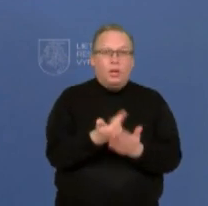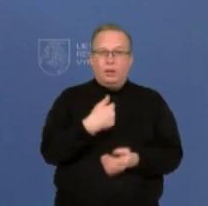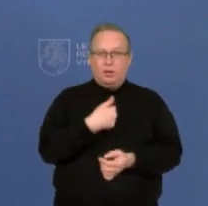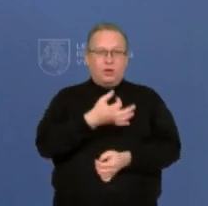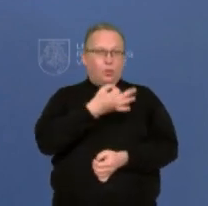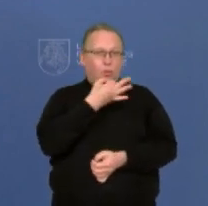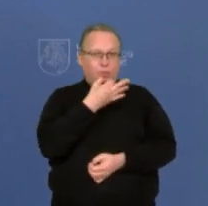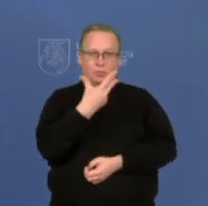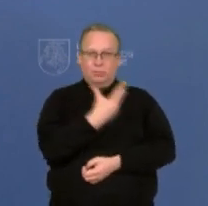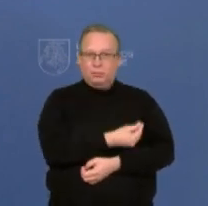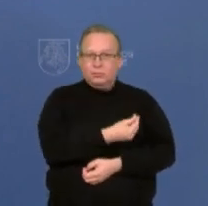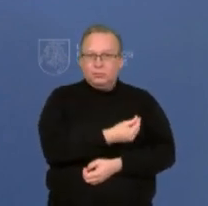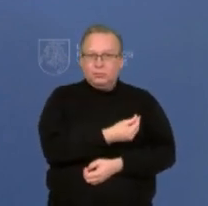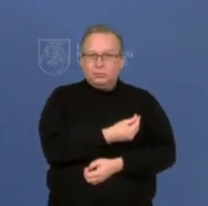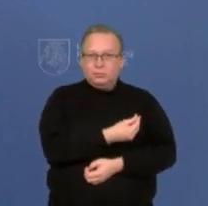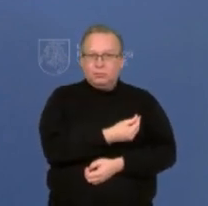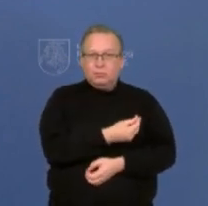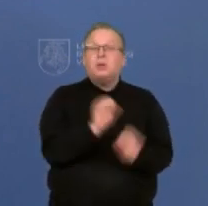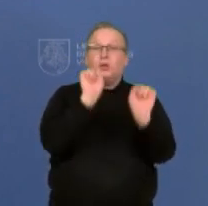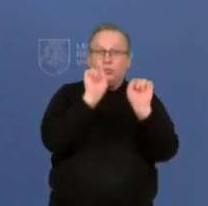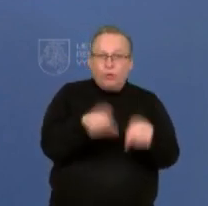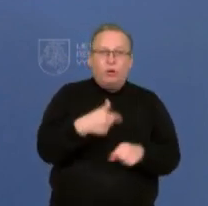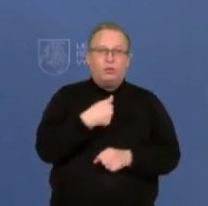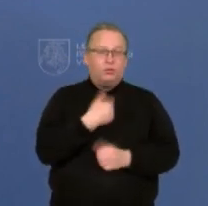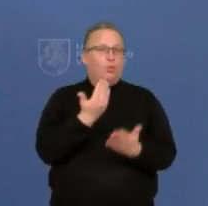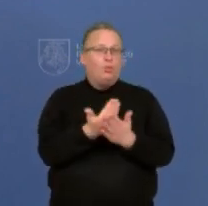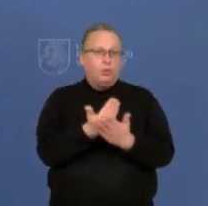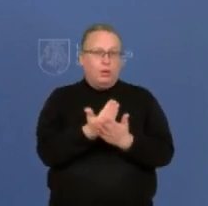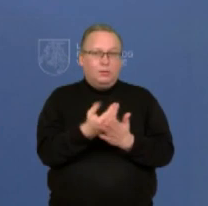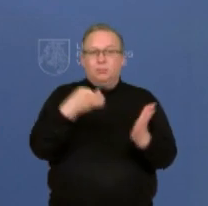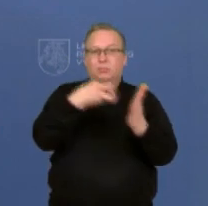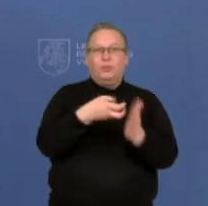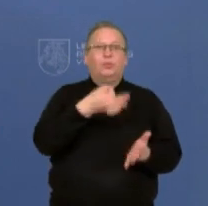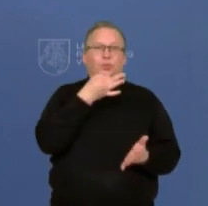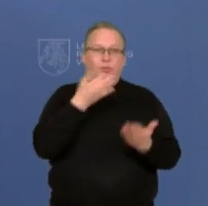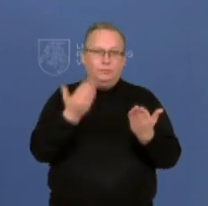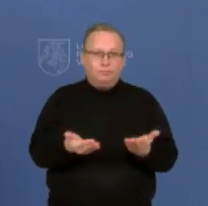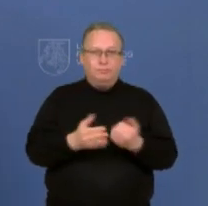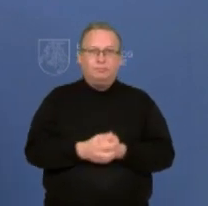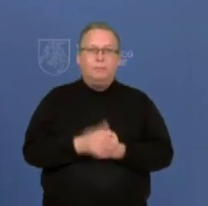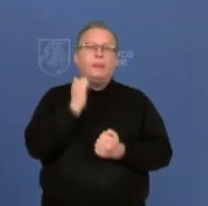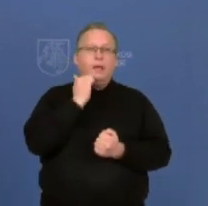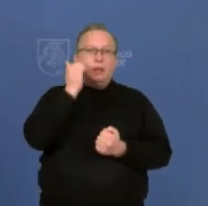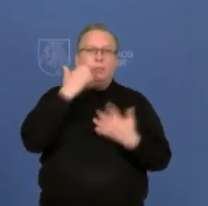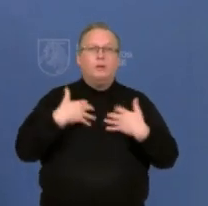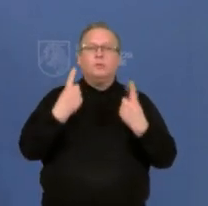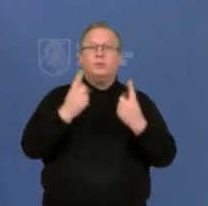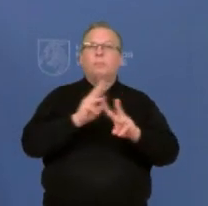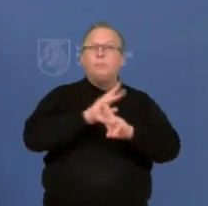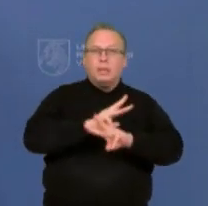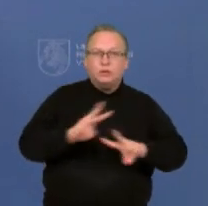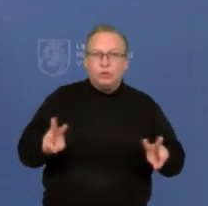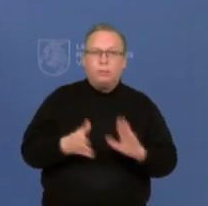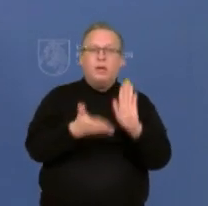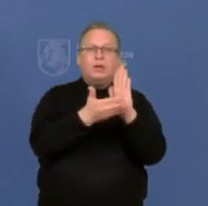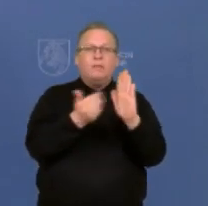nepasiskiepijau ir galbūt jau galiu ir kodėl aš dar neužsiregistravau. Dėkojame sveikatos apsaugos ministrui